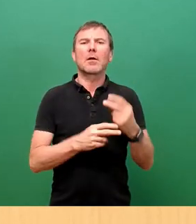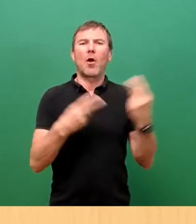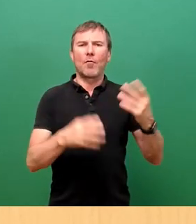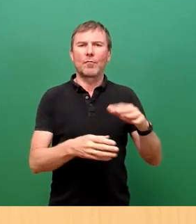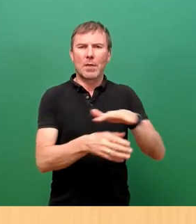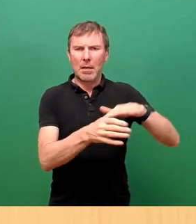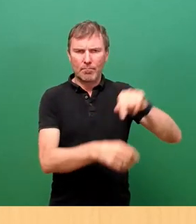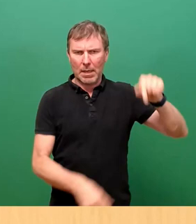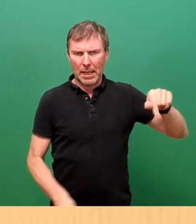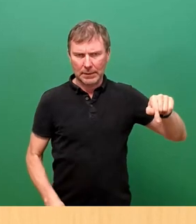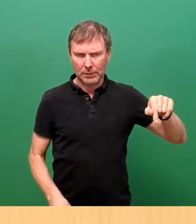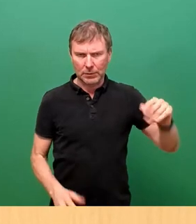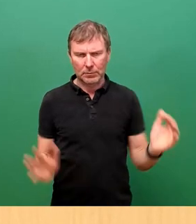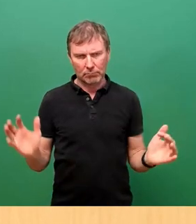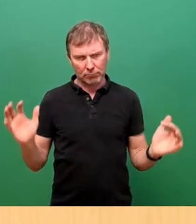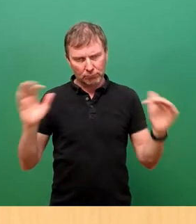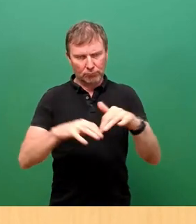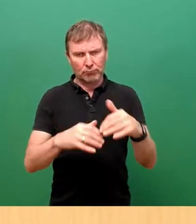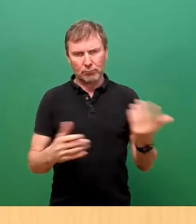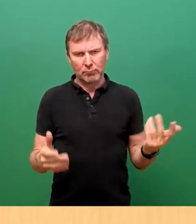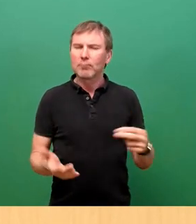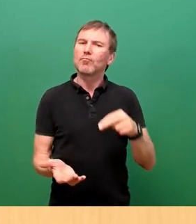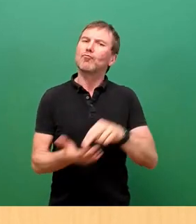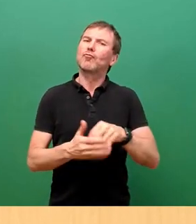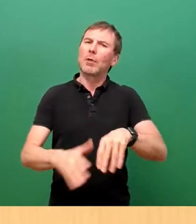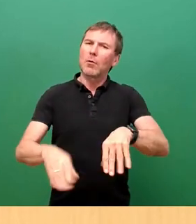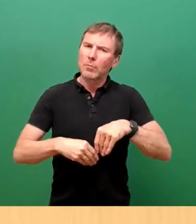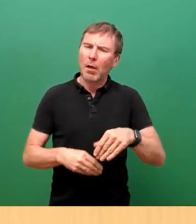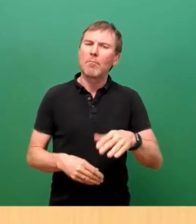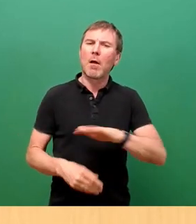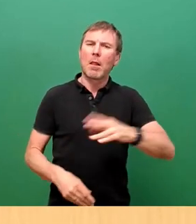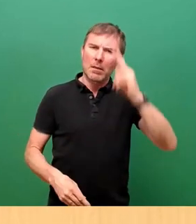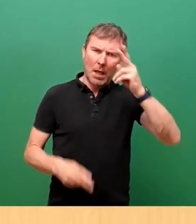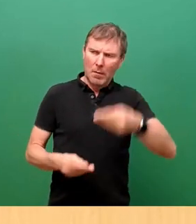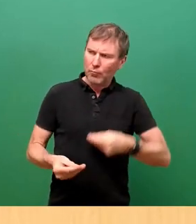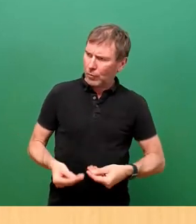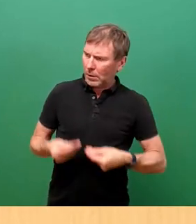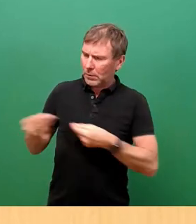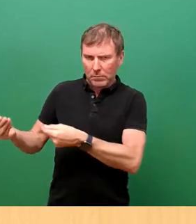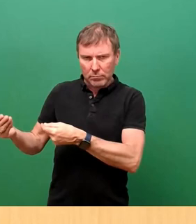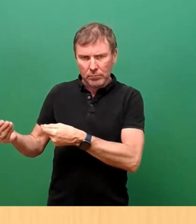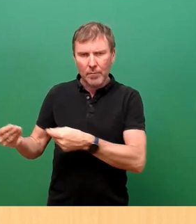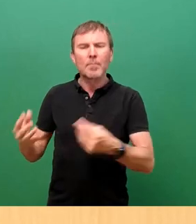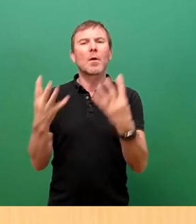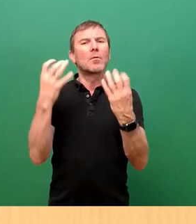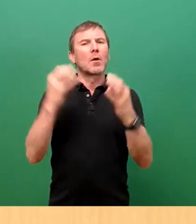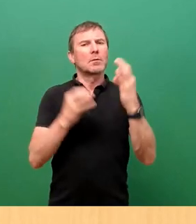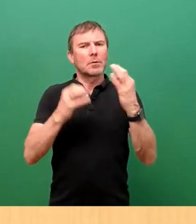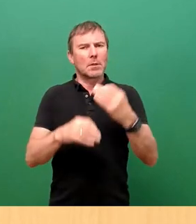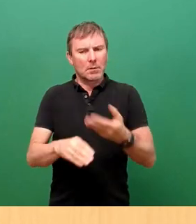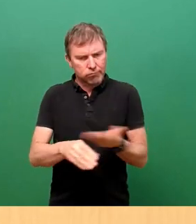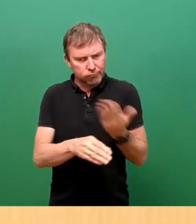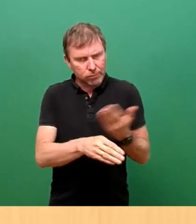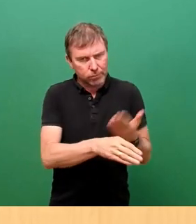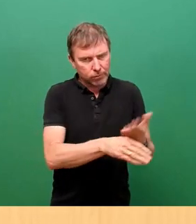Das ist dann so, dass diese Stellungnahmen an die Landeshauptstadt zur Erwiderung gehen. Davon haben wir 90 Prozent abgearbeitet, sind soweit durch.